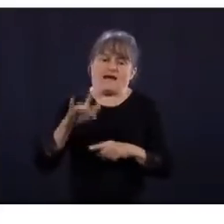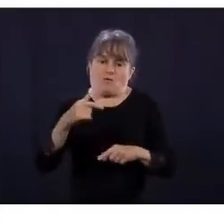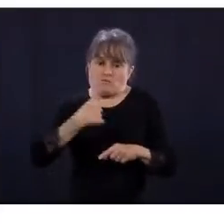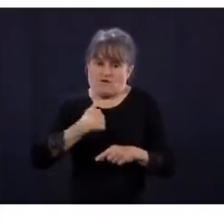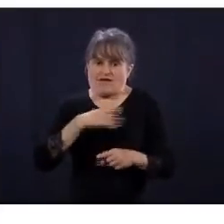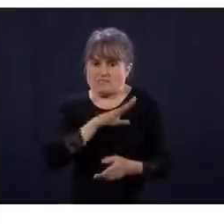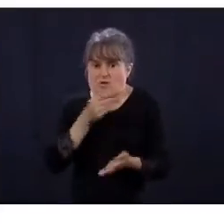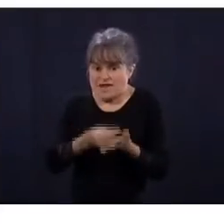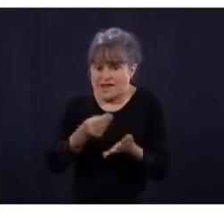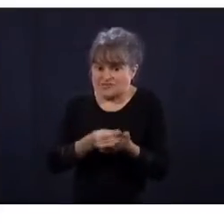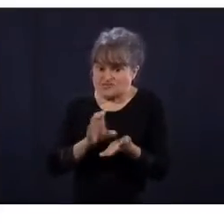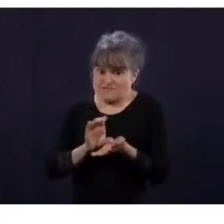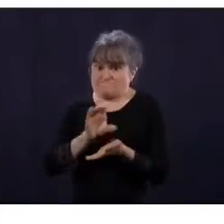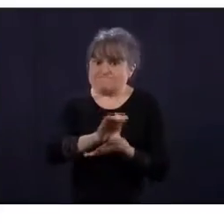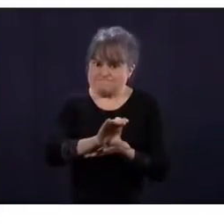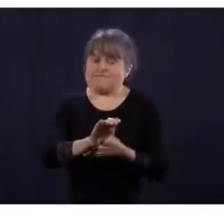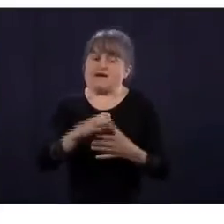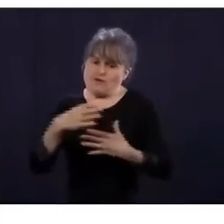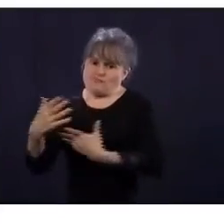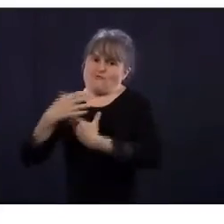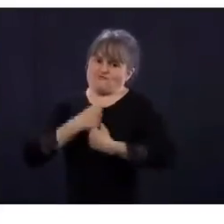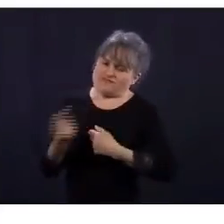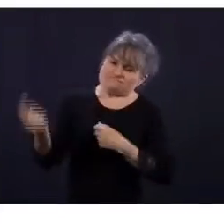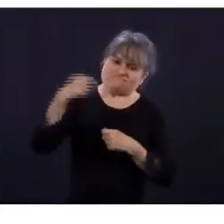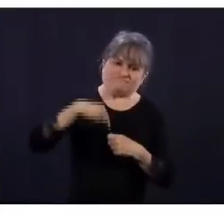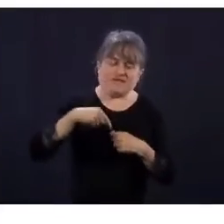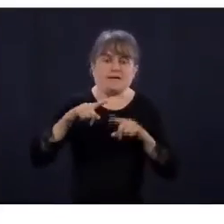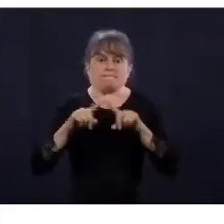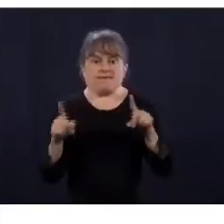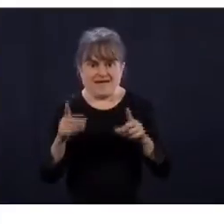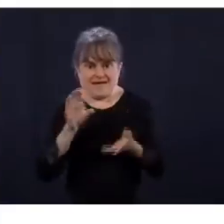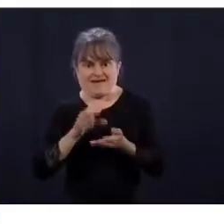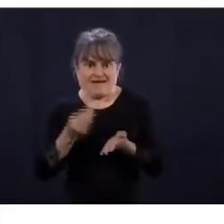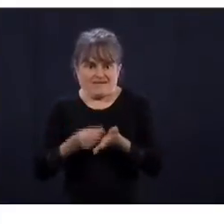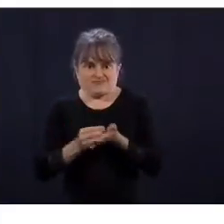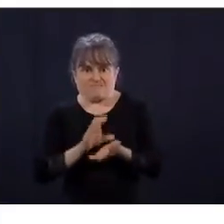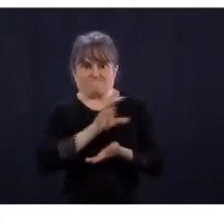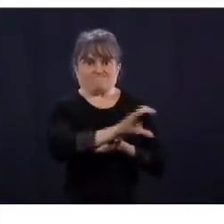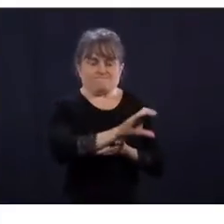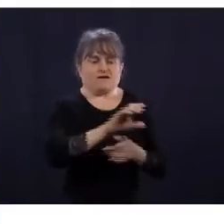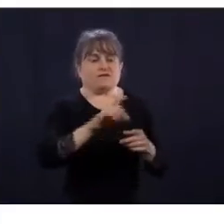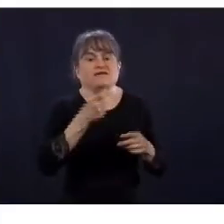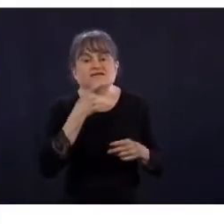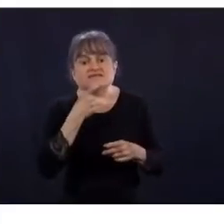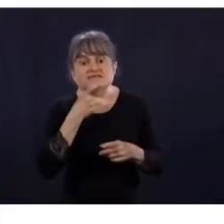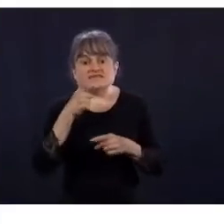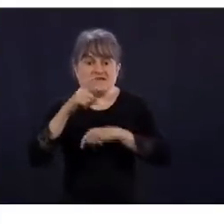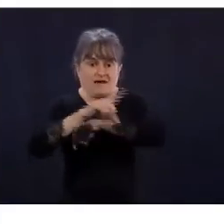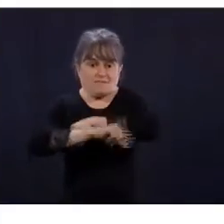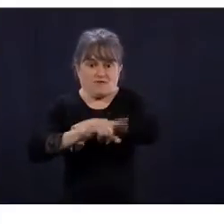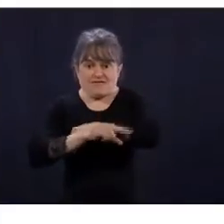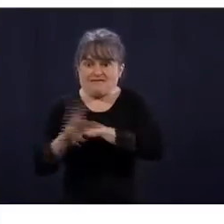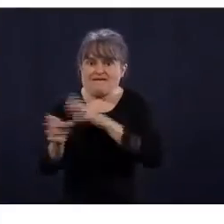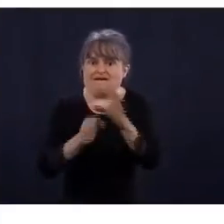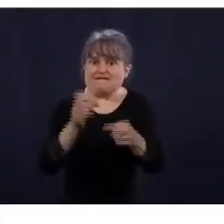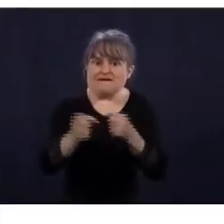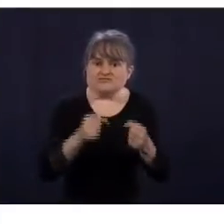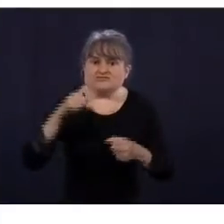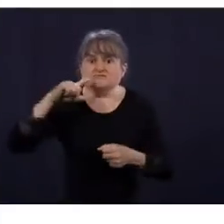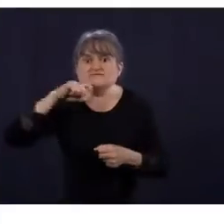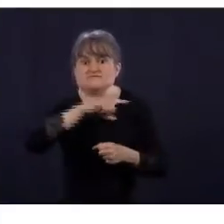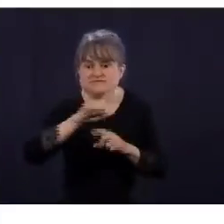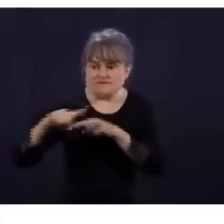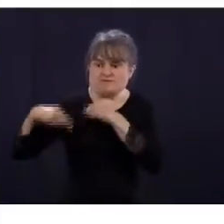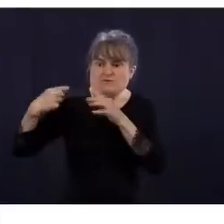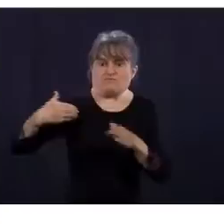geste à poser. Merci. Mettez la prochaine question. Louis Lacroix, COGECO-Nouvelles. Bonjour, M. le Premier ministre, Mme la ministre,